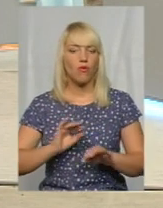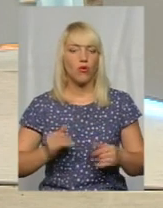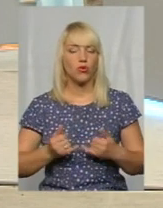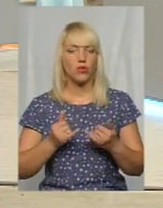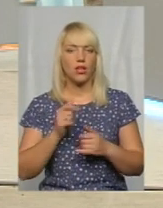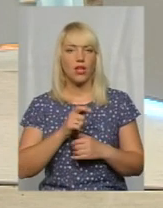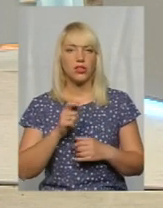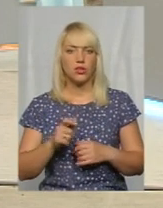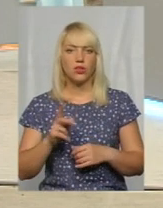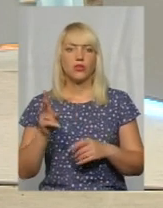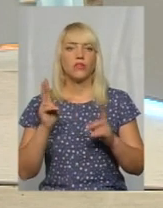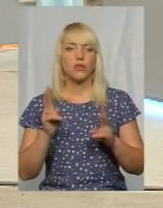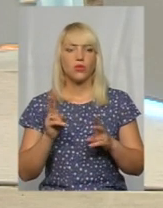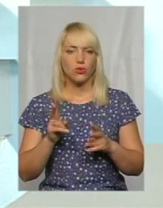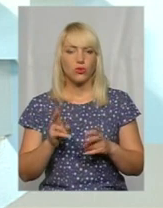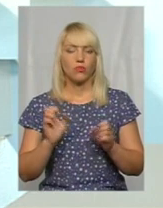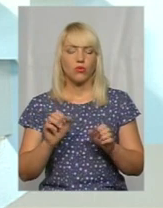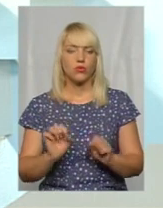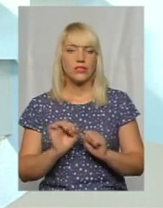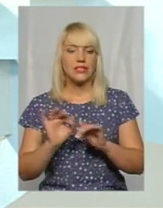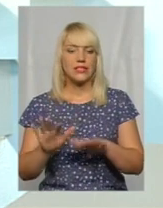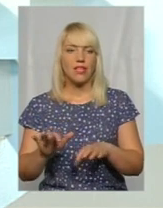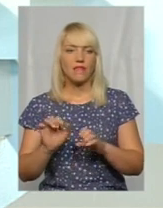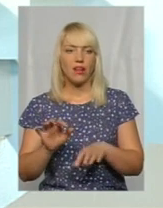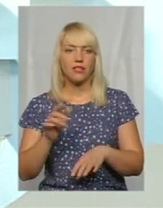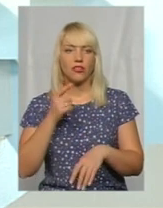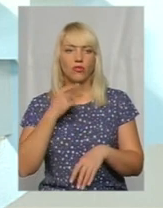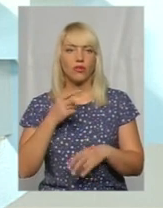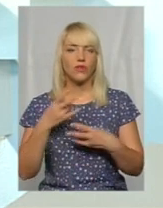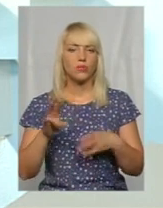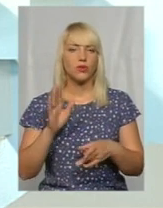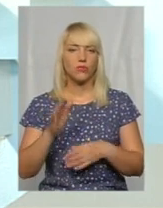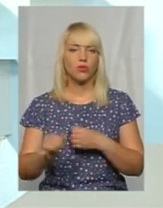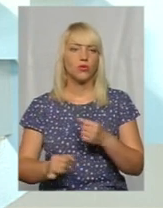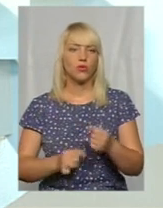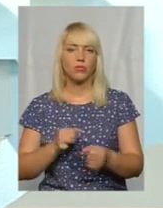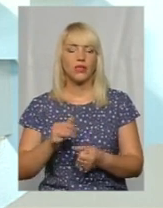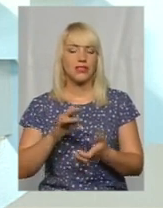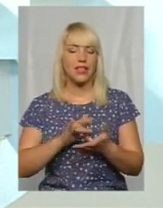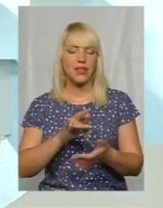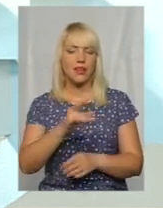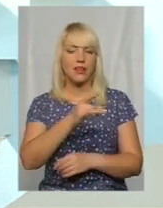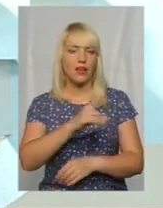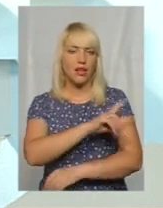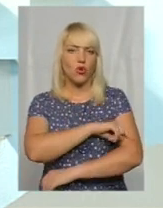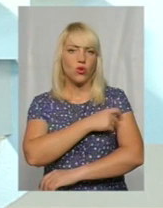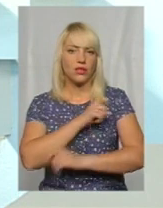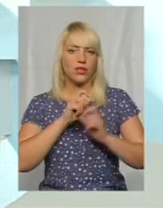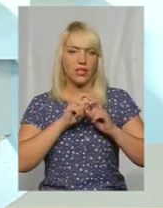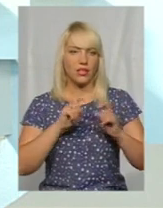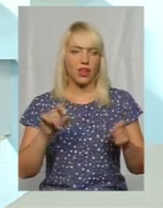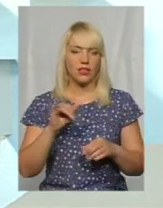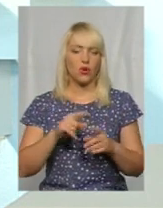донорів, які безпосередньо можуть здавати ту кров. Їм не треба буде добиратись до центральних районних лікарень, у відділення